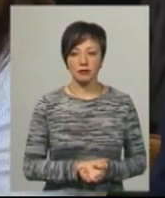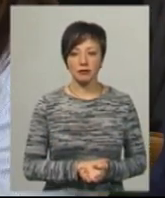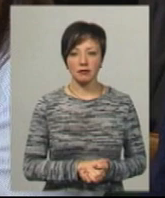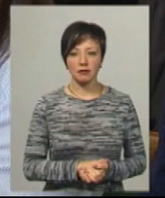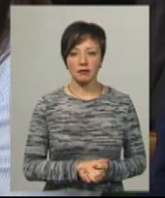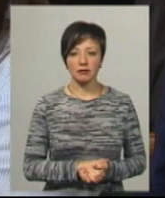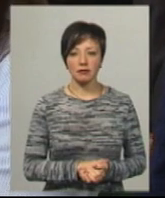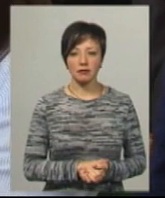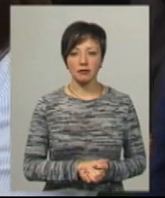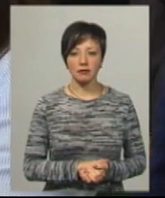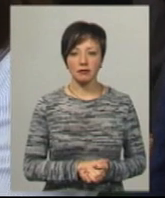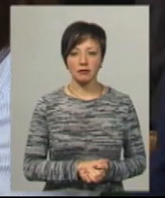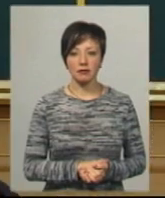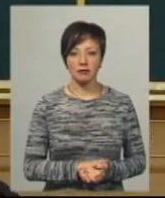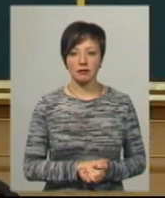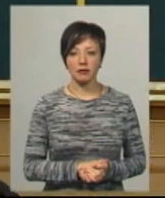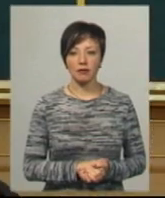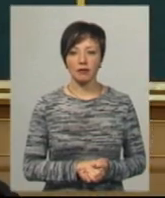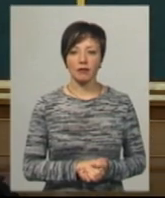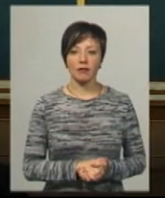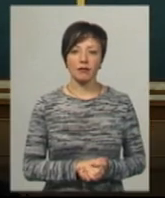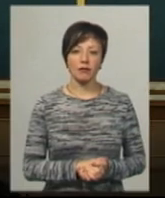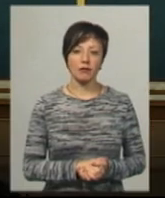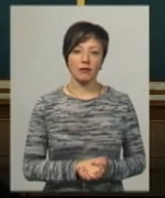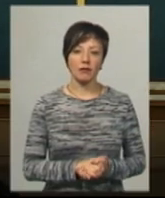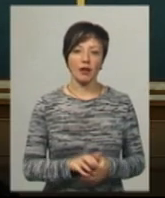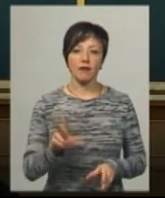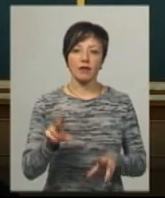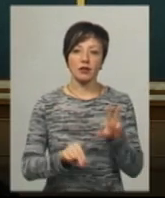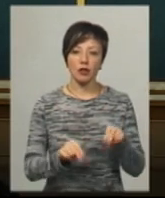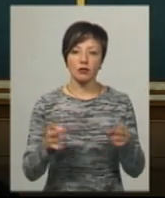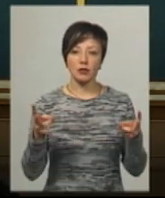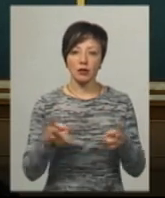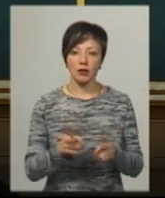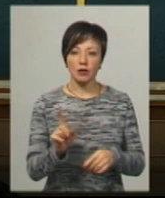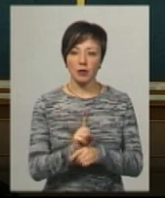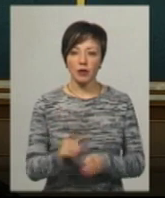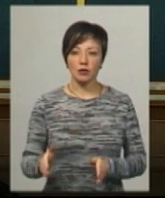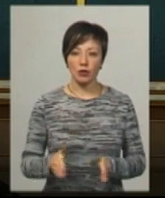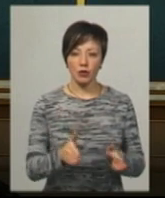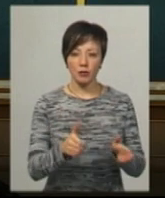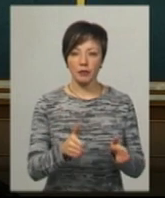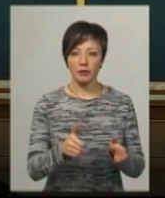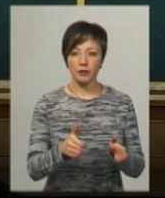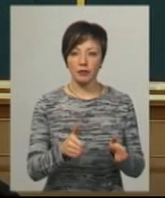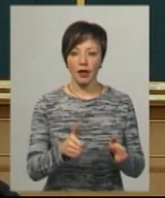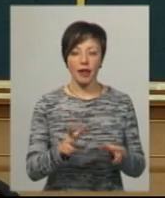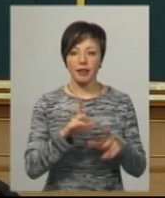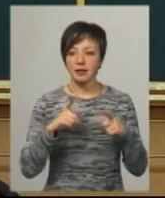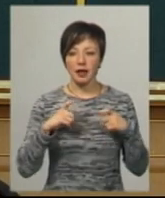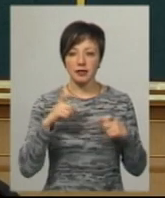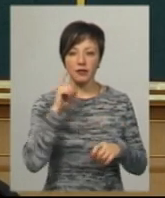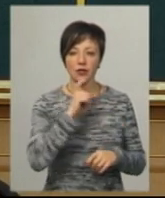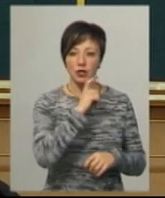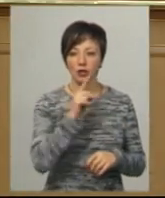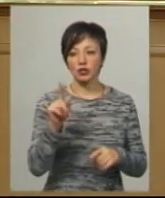Я вважаю, що цілком реагу не зберегли, а назав потяніть чанів, життєм, рідних